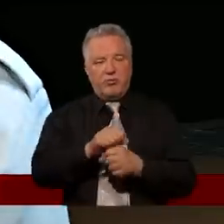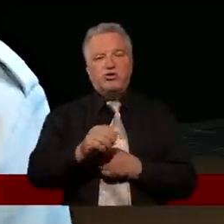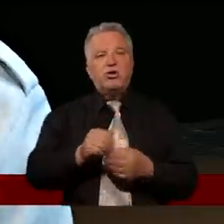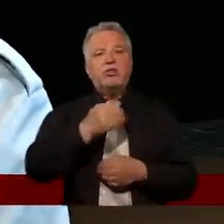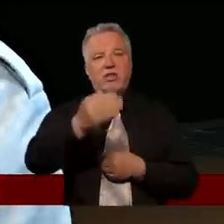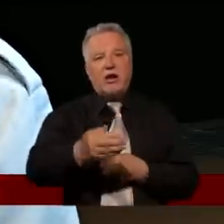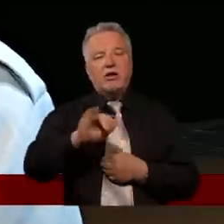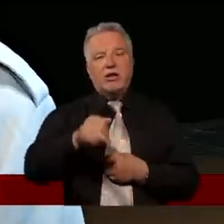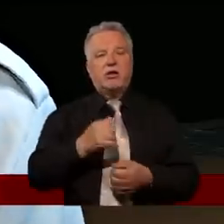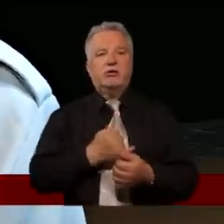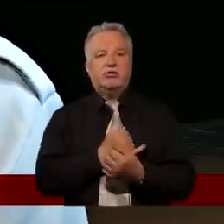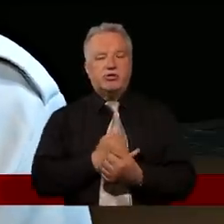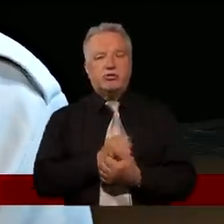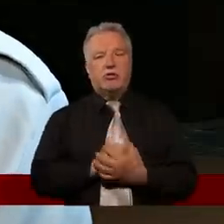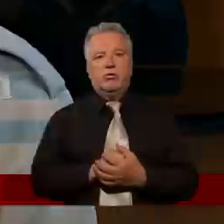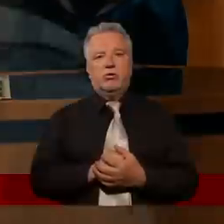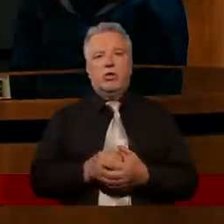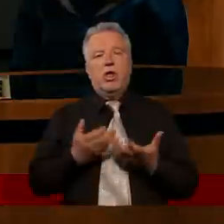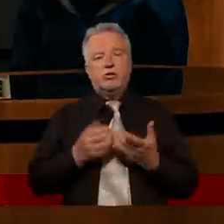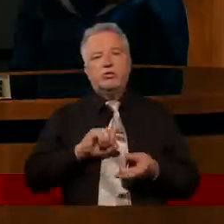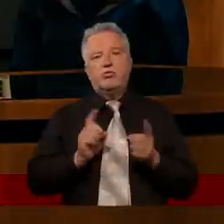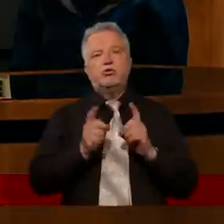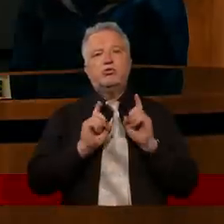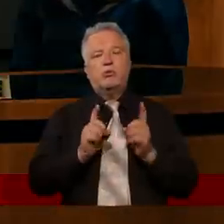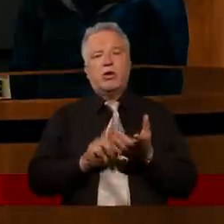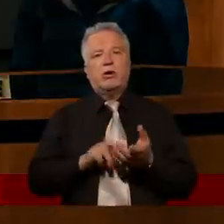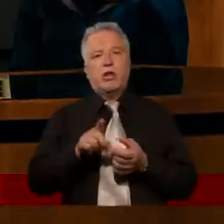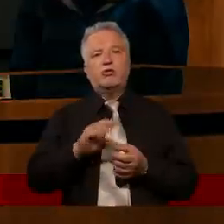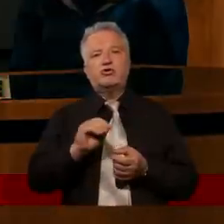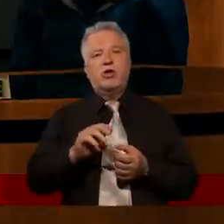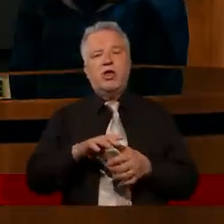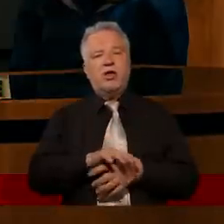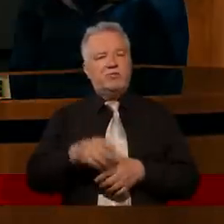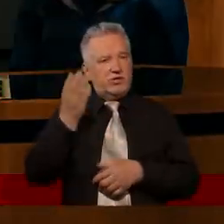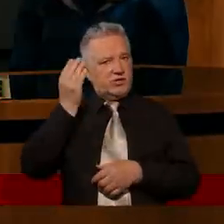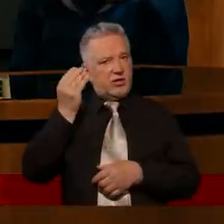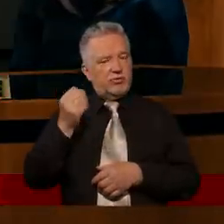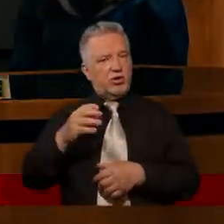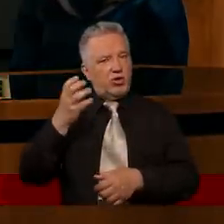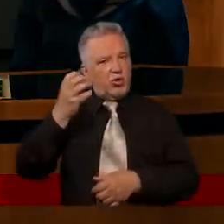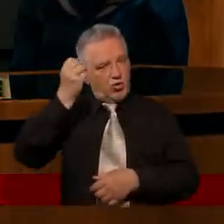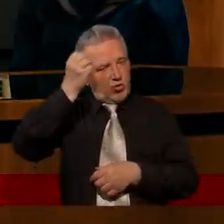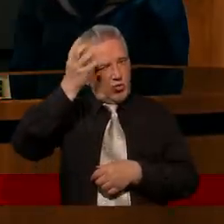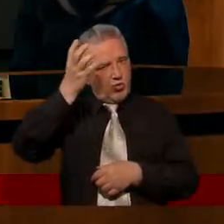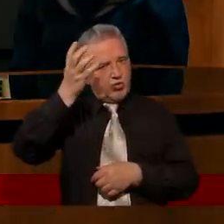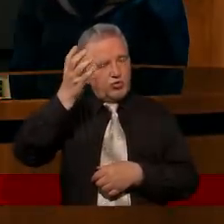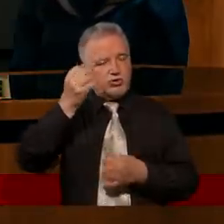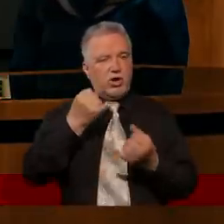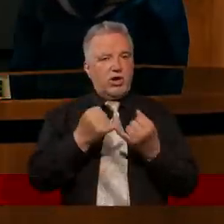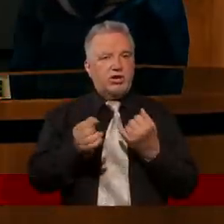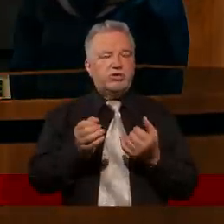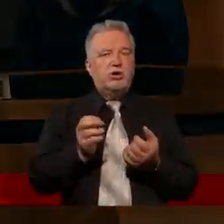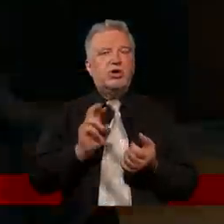to będziemy rozwijać. Ja chciałem zwrócić uwagę na to, że w tamtej kulturze, jeżeli ktoś na przykład chciał